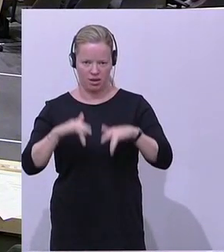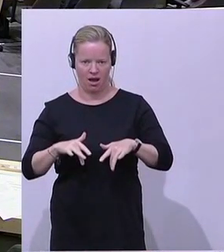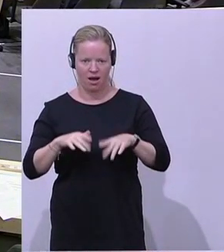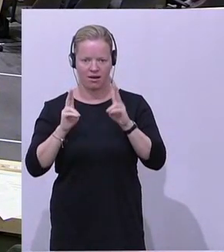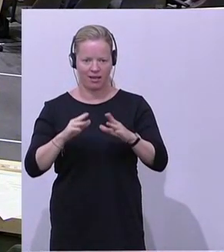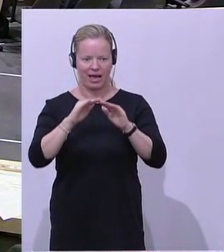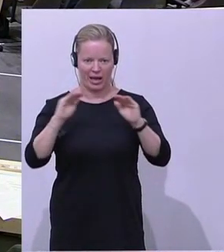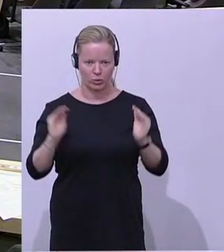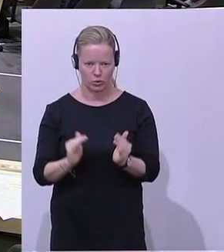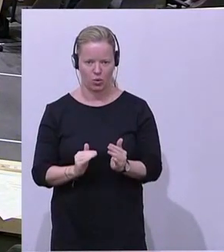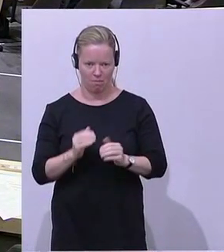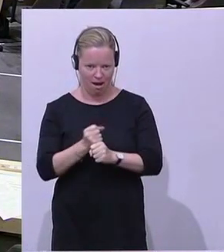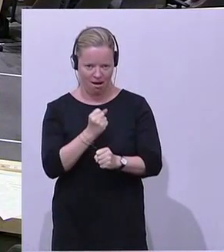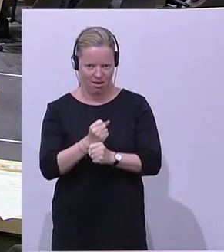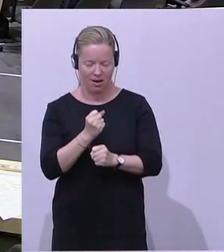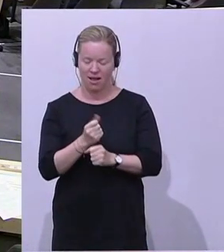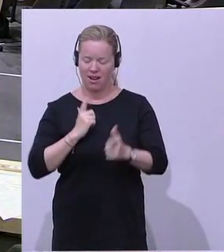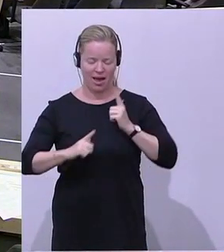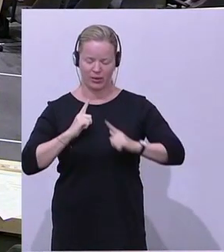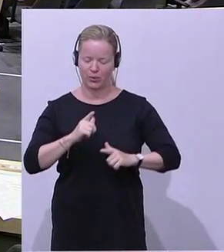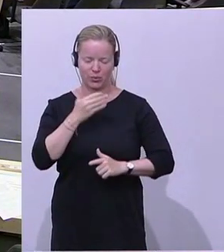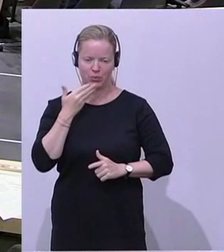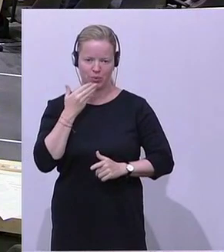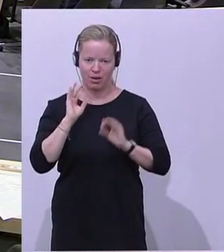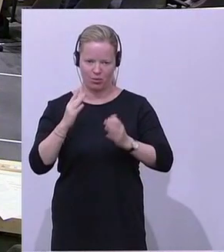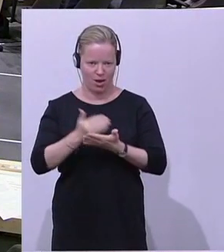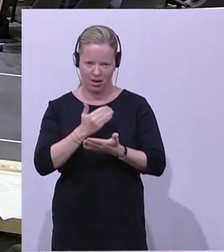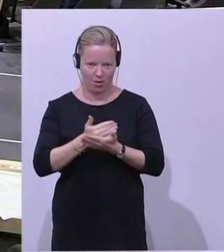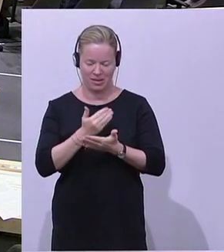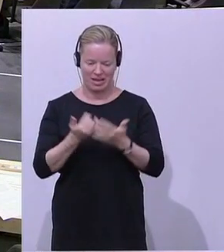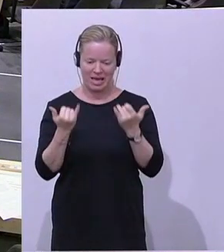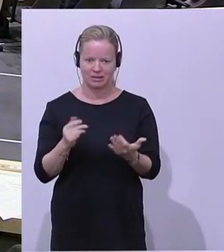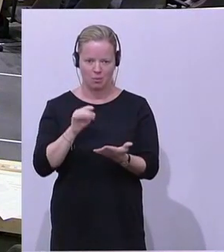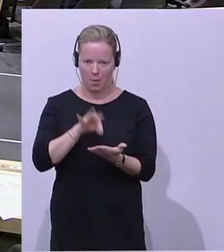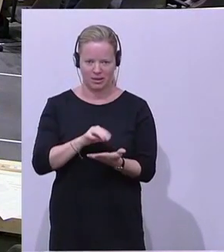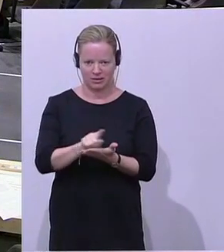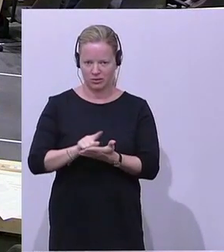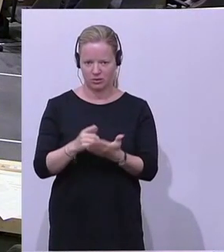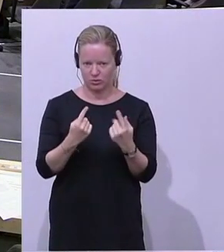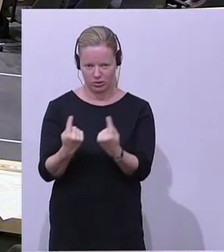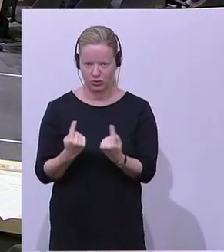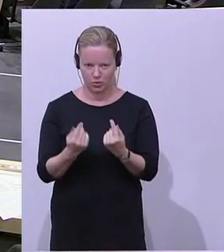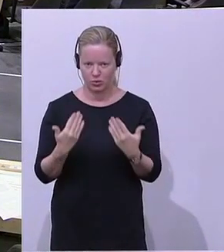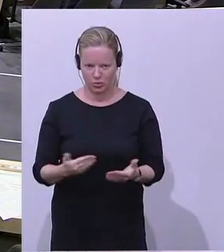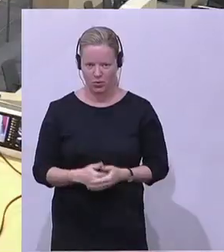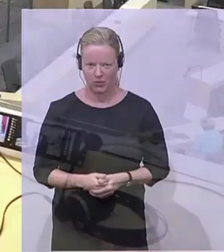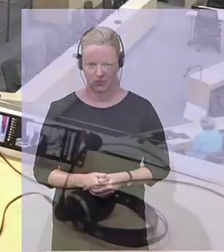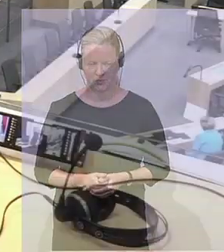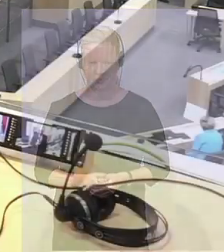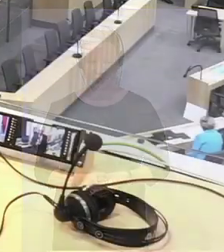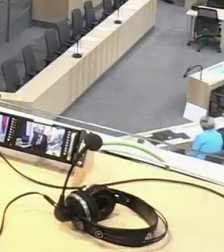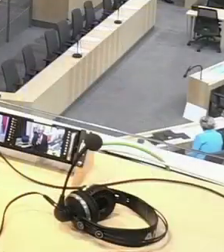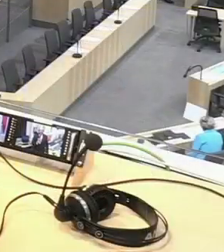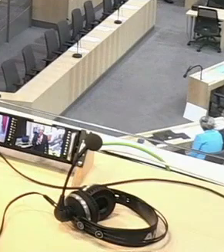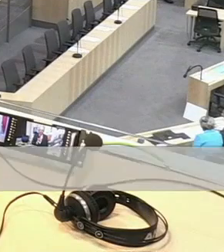Reduktion vornehmen kann. Wir haben es leider nicht. Meine sehr geehrten Damen und Herren, OF2 beendet nun die Live-Übertragung aus dem Parlament.